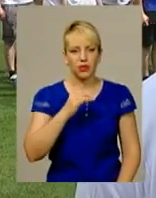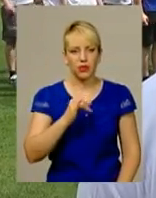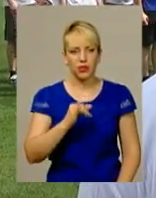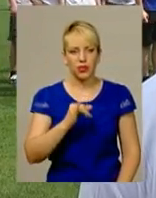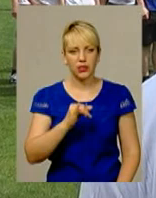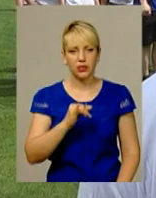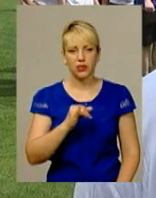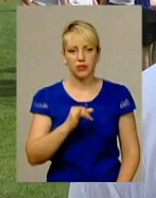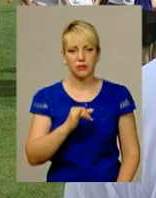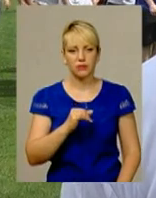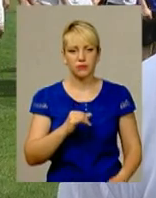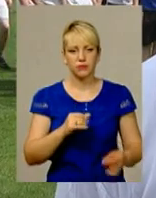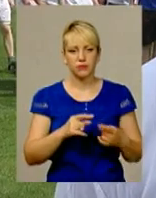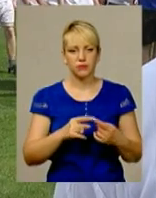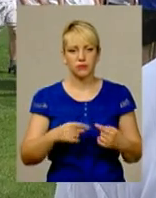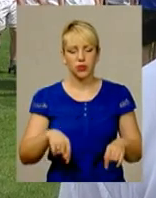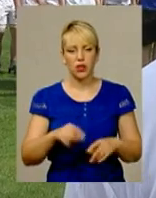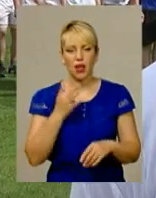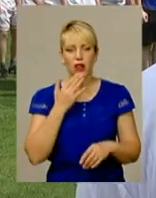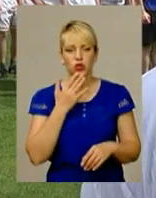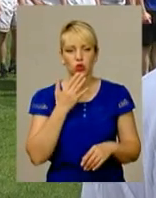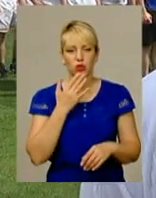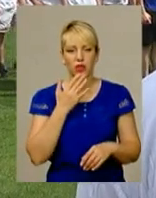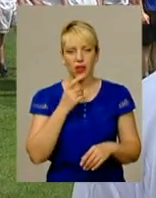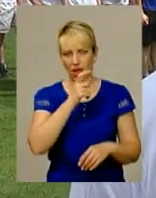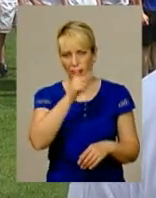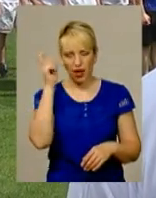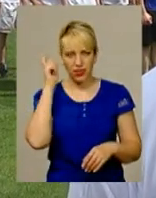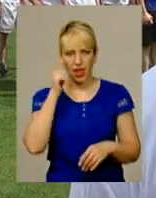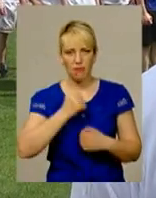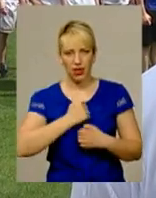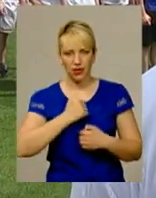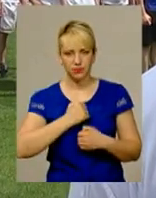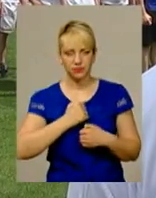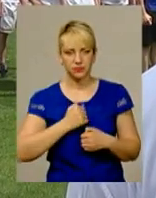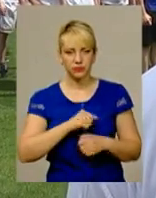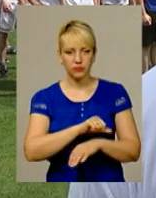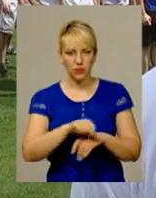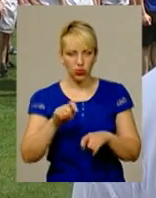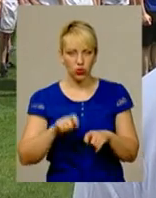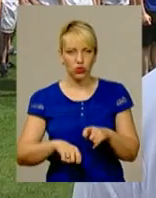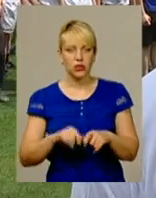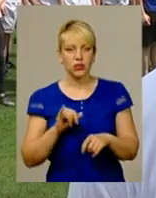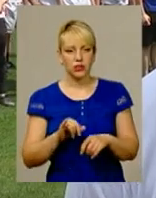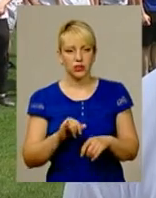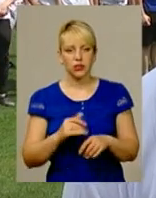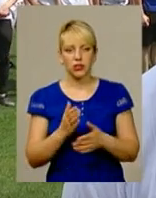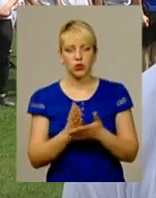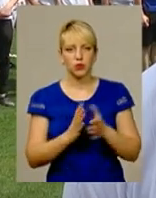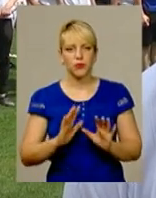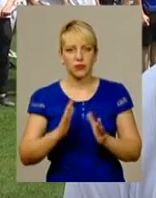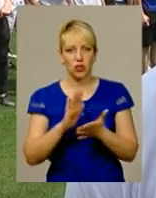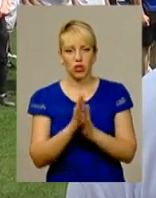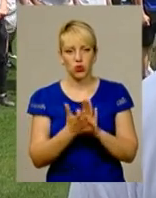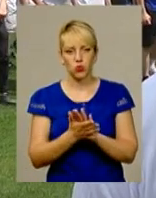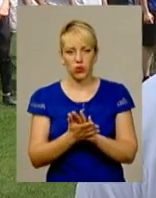підрозділи національної академії нашої прикордонної і служби з надзвичайних